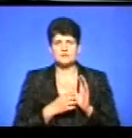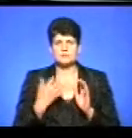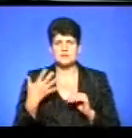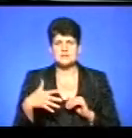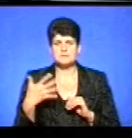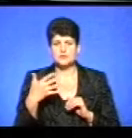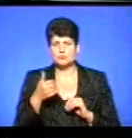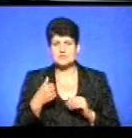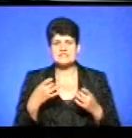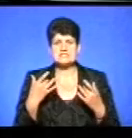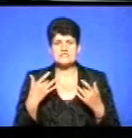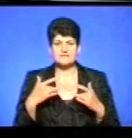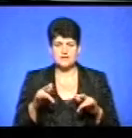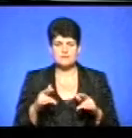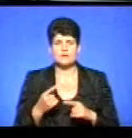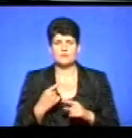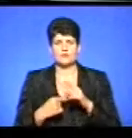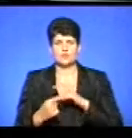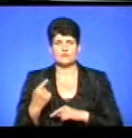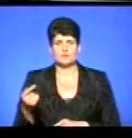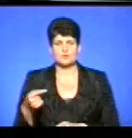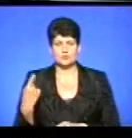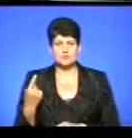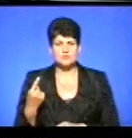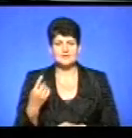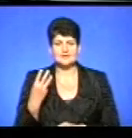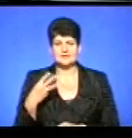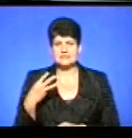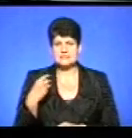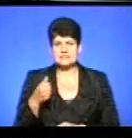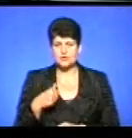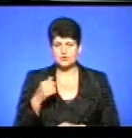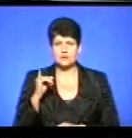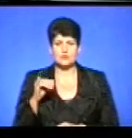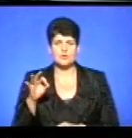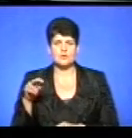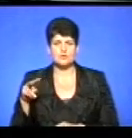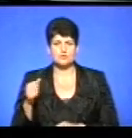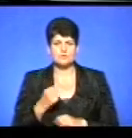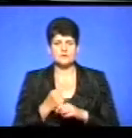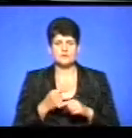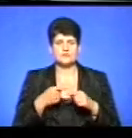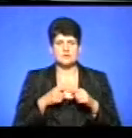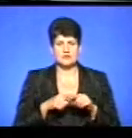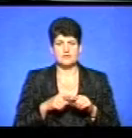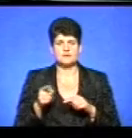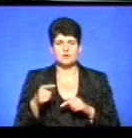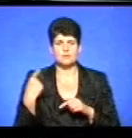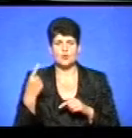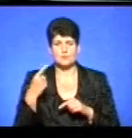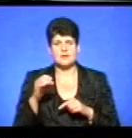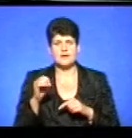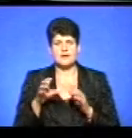чоловіка звільнили, і він повернувся на Тернопільщину. Понад 30 років Ігор Олещук працював інженером у Тернопільобленерго.